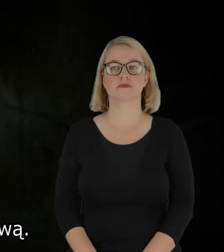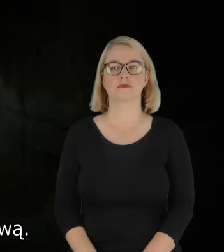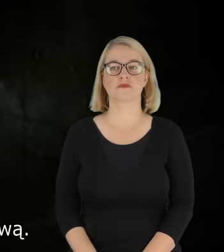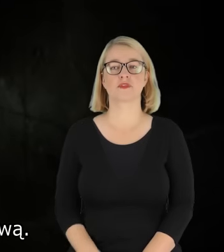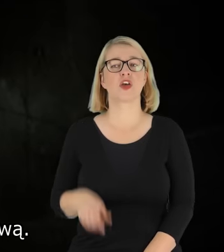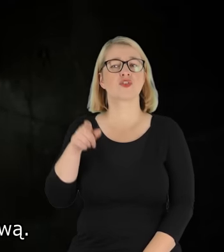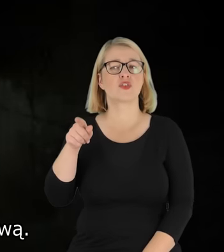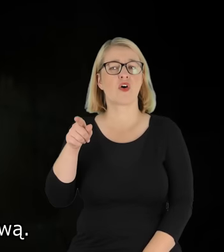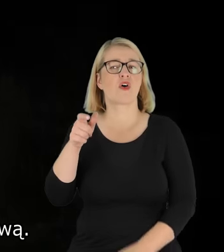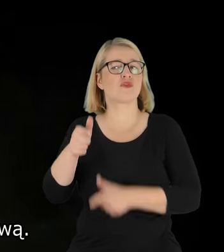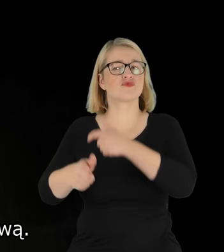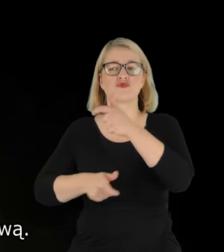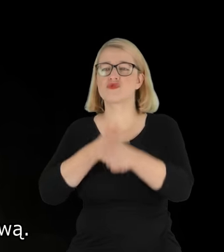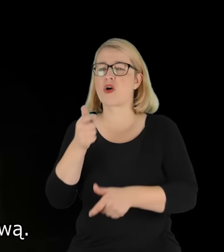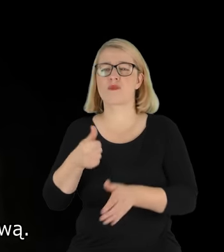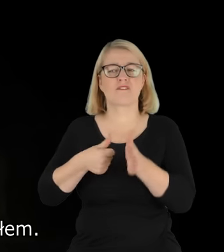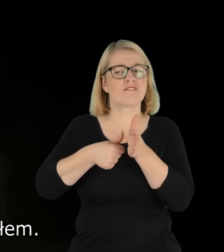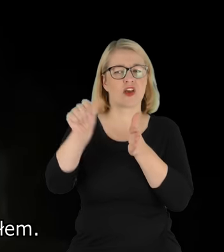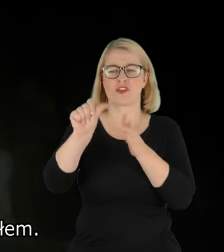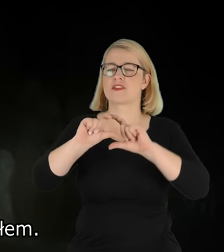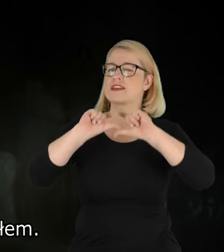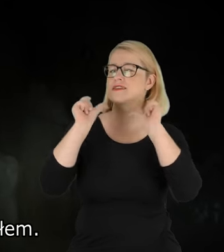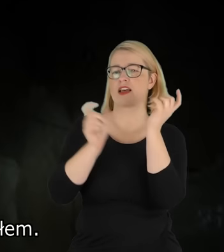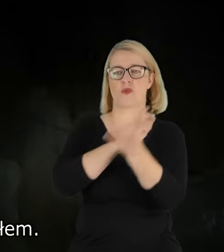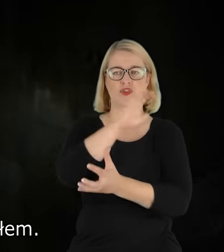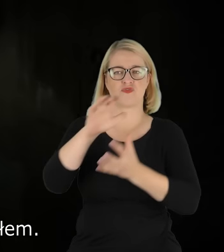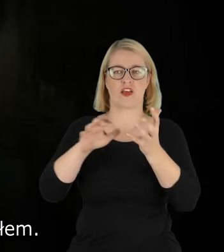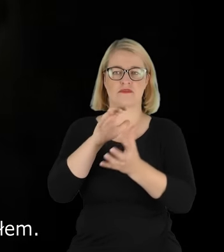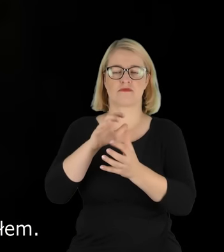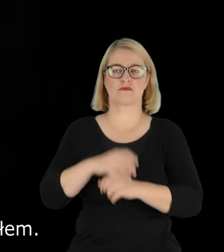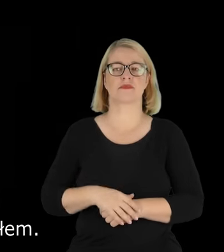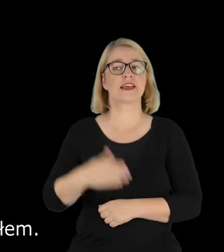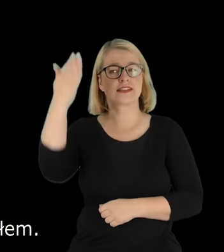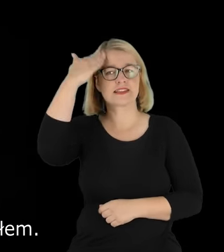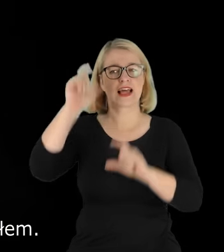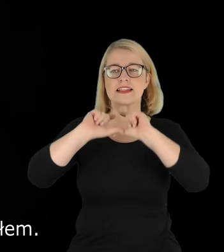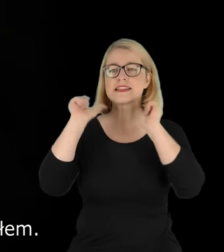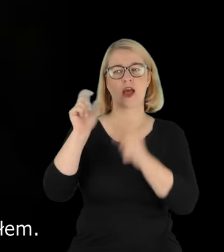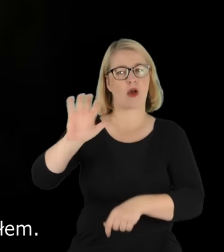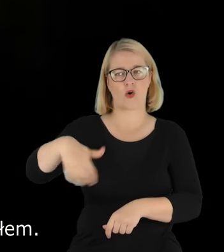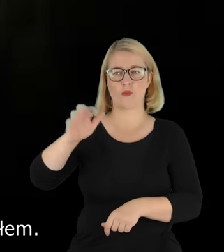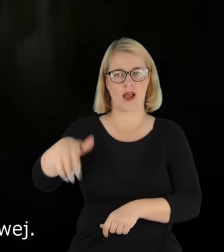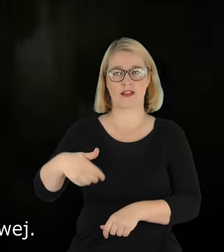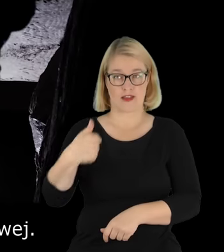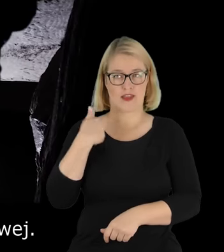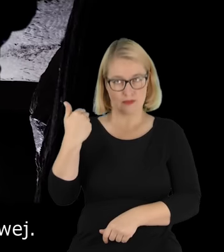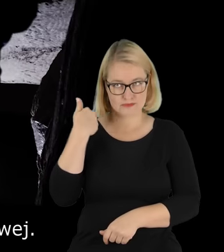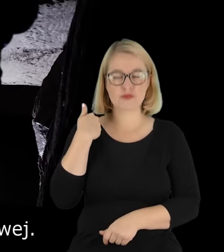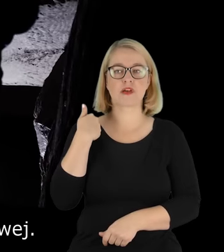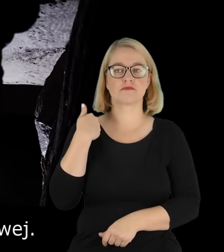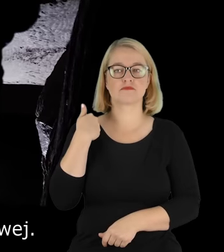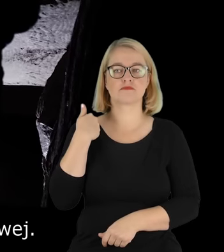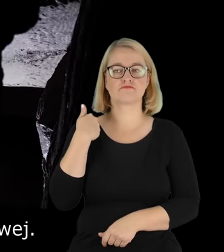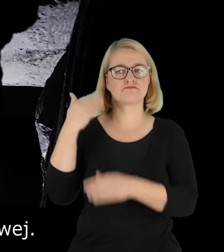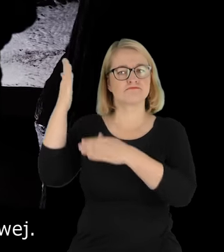Jest to ewenement na skalę światową. Znając całość tej kopalni, tam gdzie byłem, to Długosz dokonał rzeczy